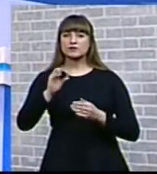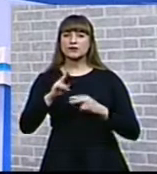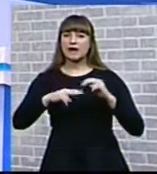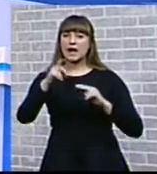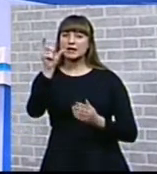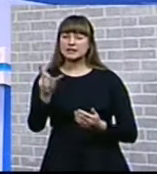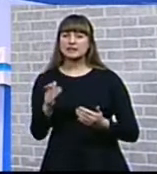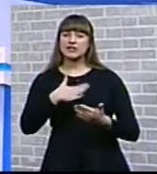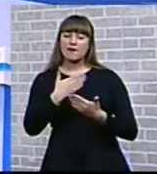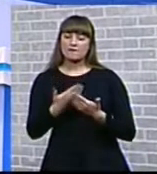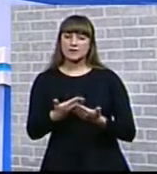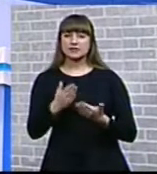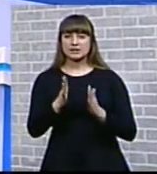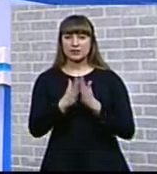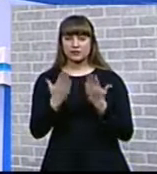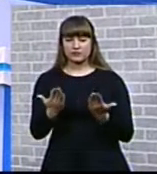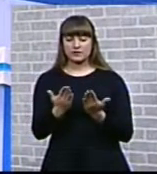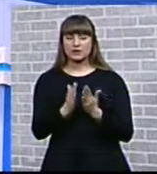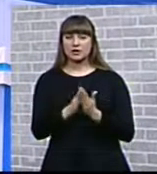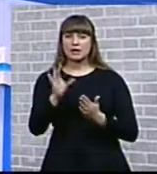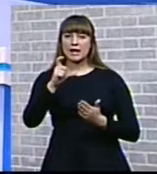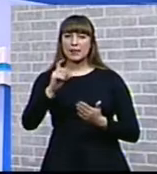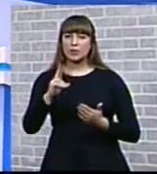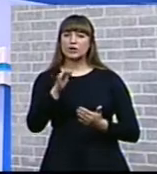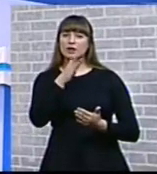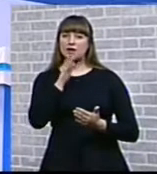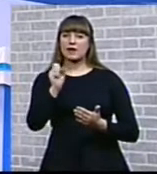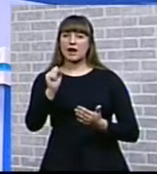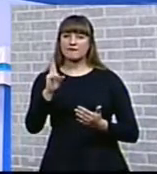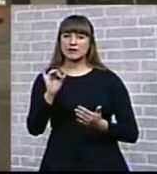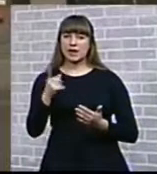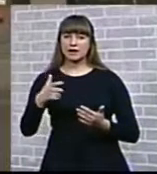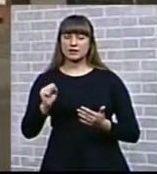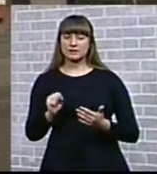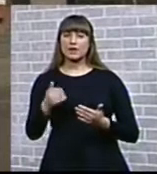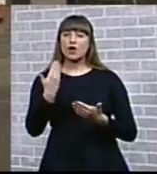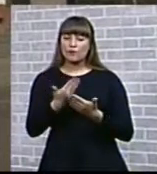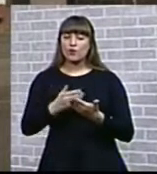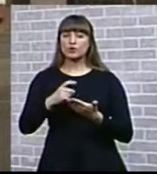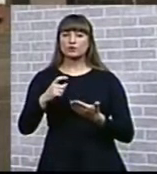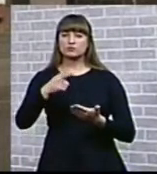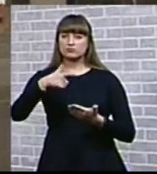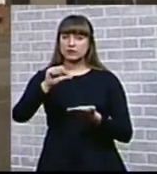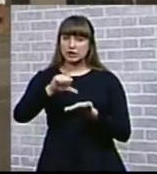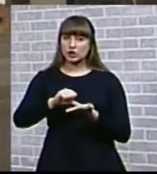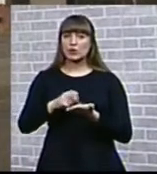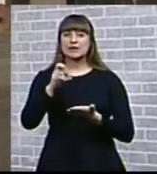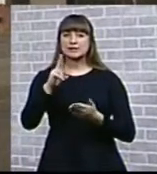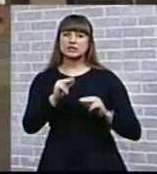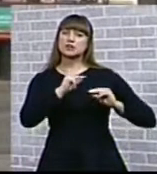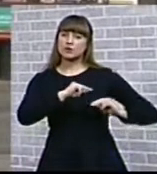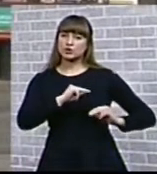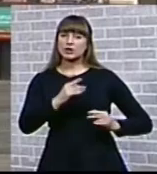выразил в книге «Архитектура Юга России. Эпохи авангарда». Вот он, герой социалистического труда, символ